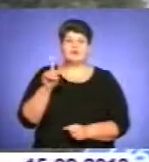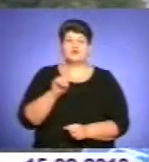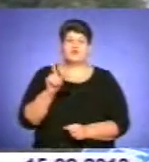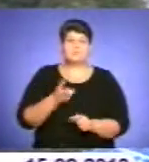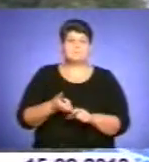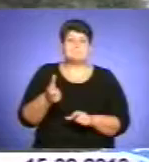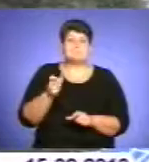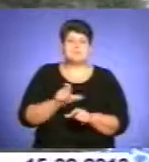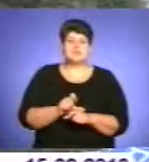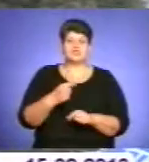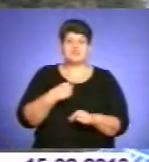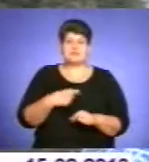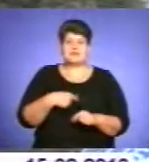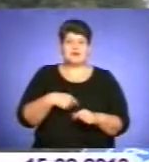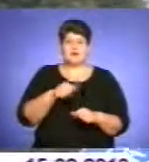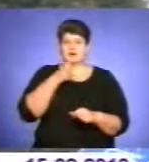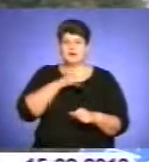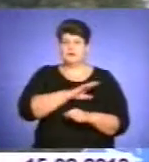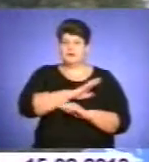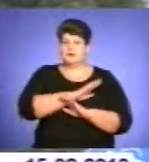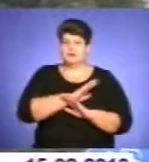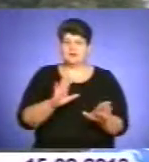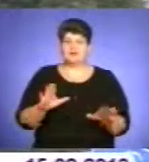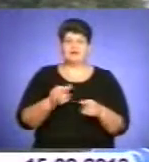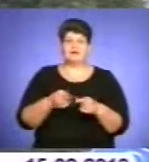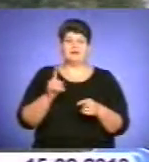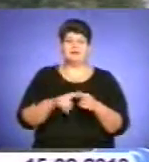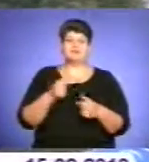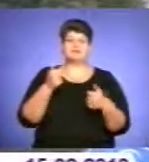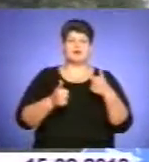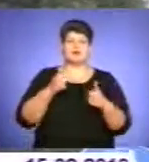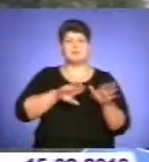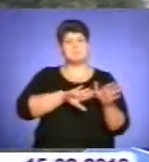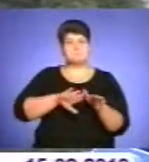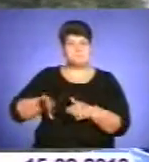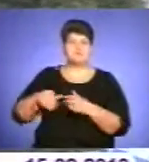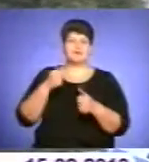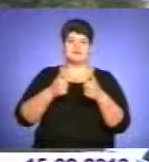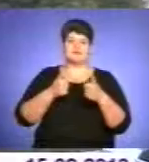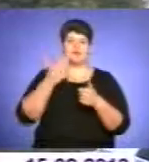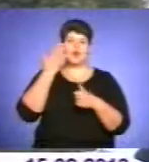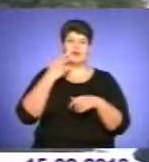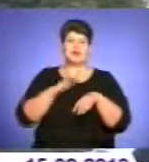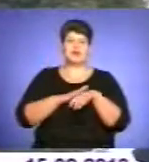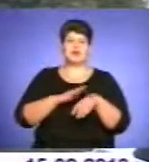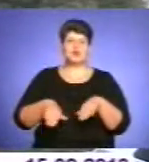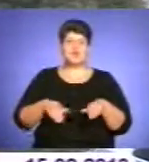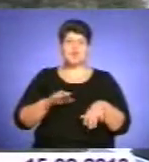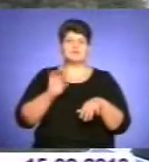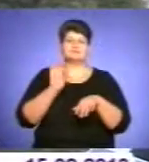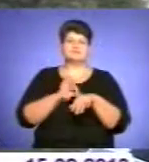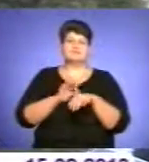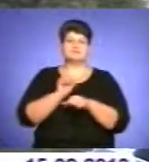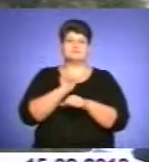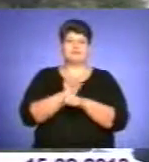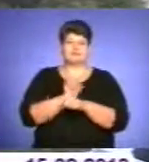більше так себе випробувати не буде, але це на самих змаганнях. Після змагань, коли вже ноги перестали боліти, вона казала, що